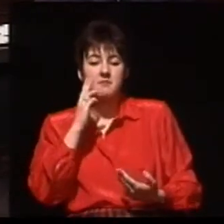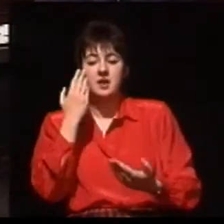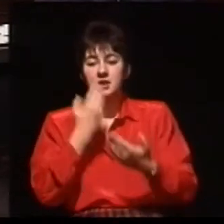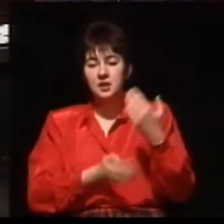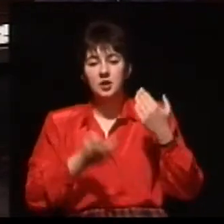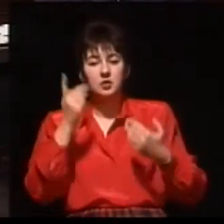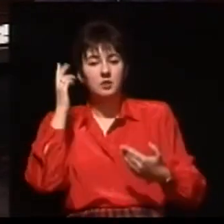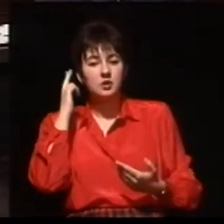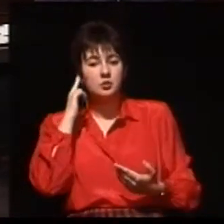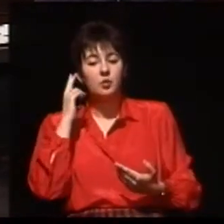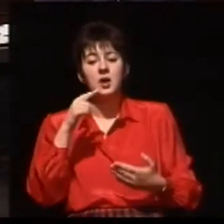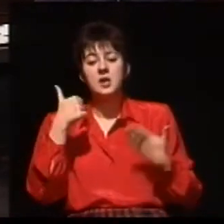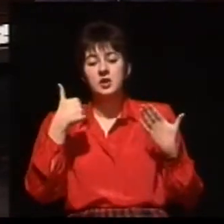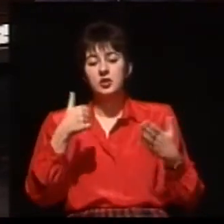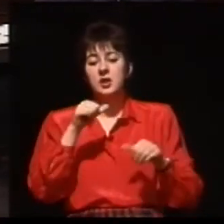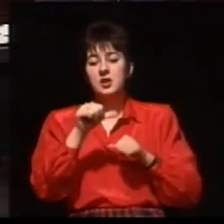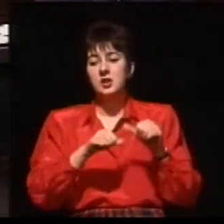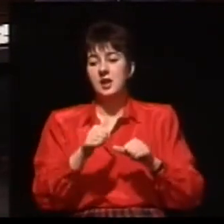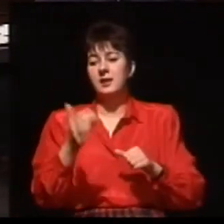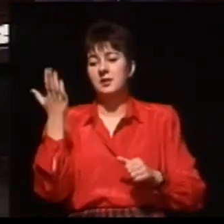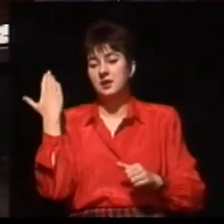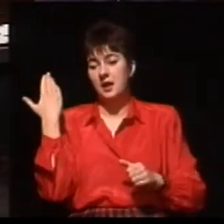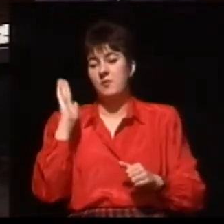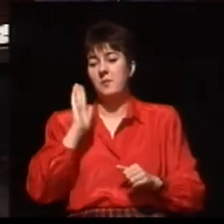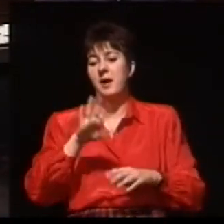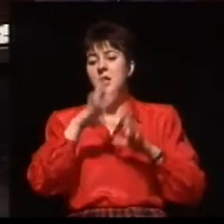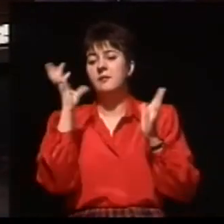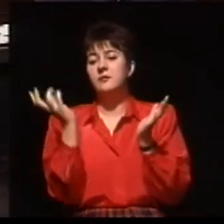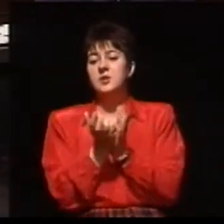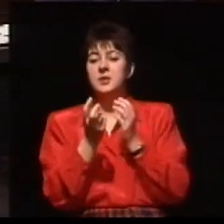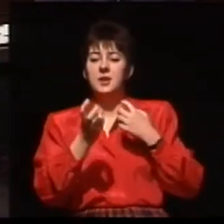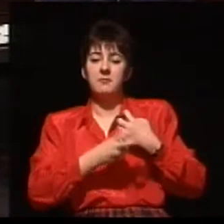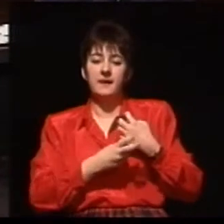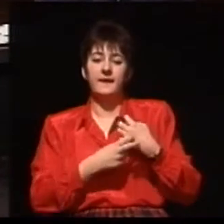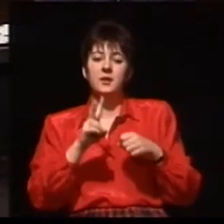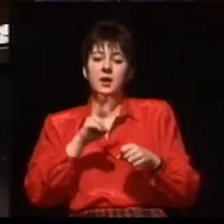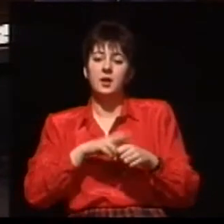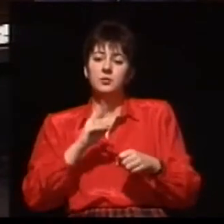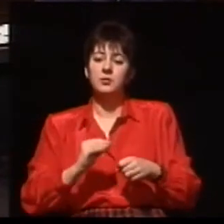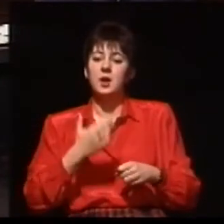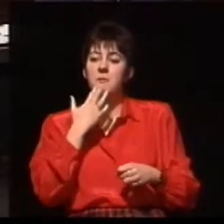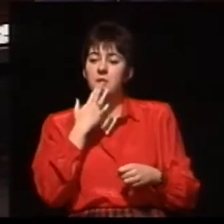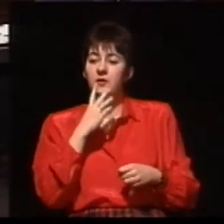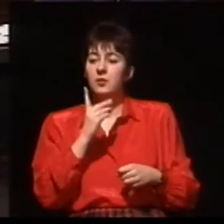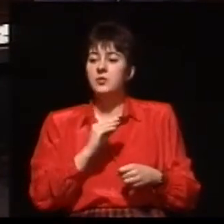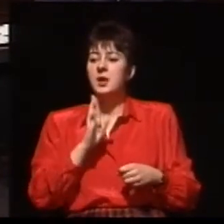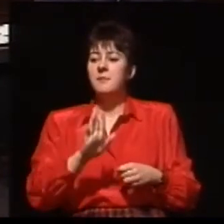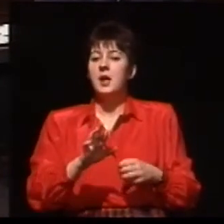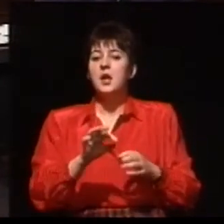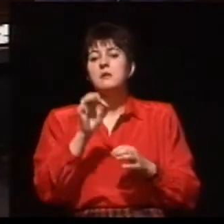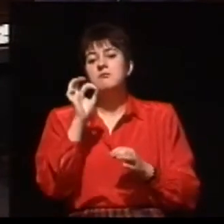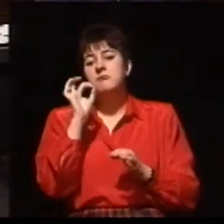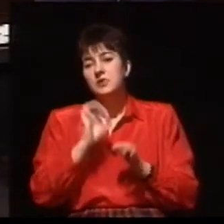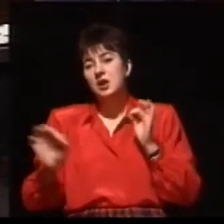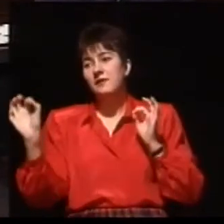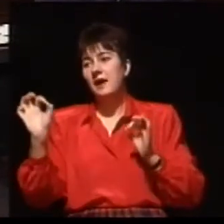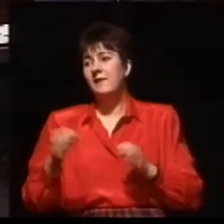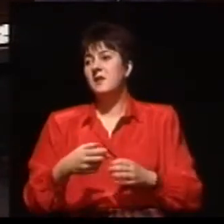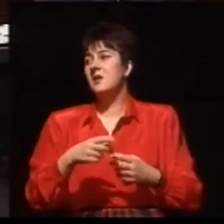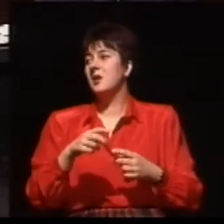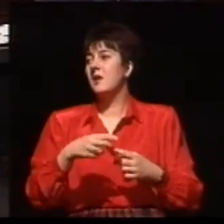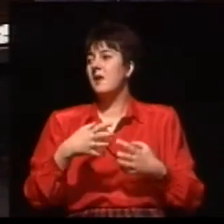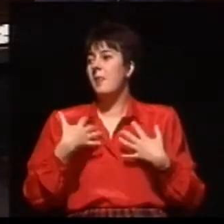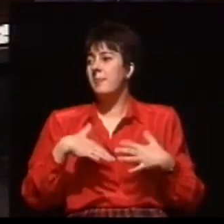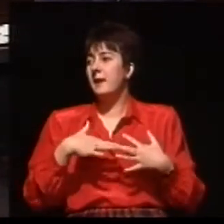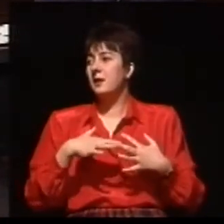całkowicie, ma wszystkie badania zrobione, które stwierdzają, że ma uszkodzony ósmy